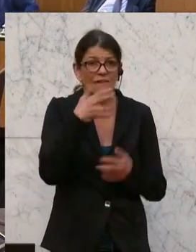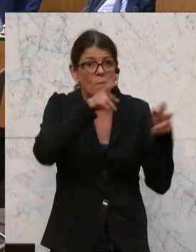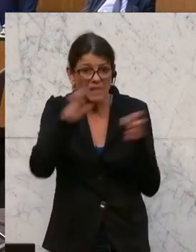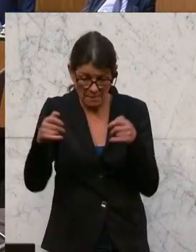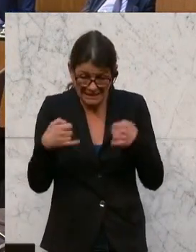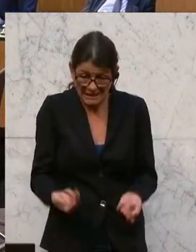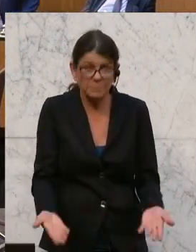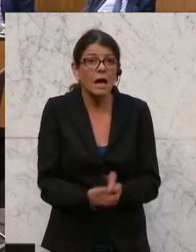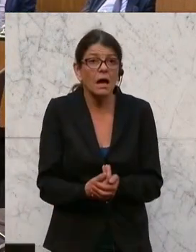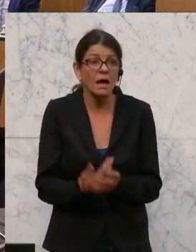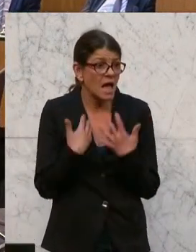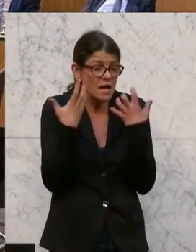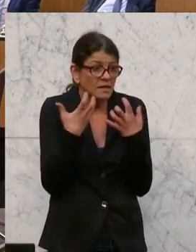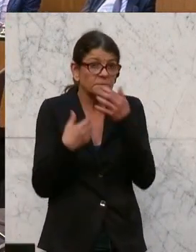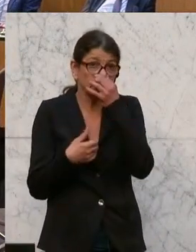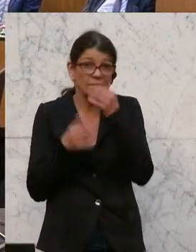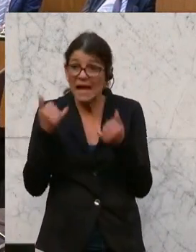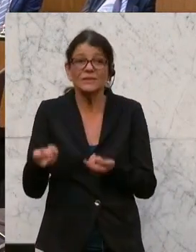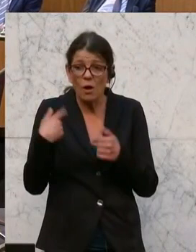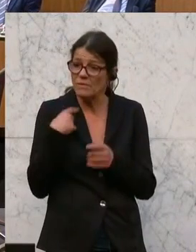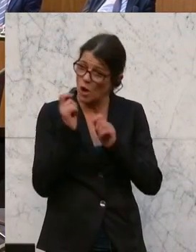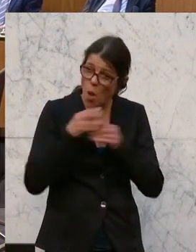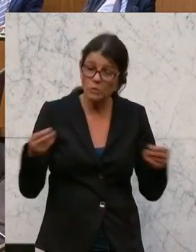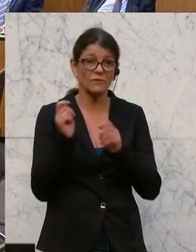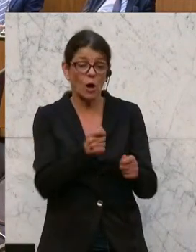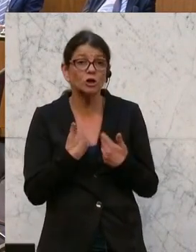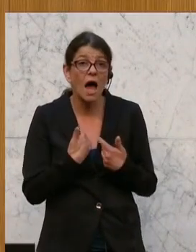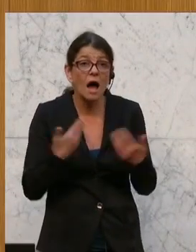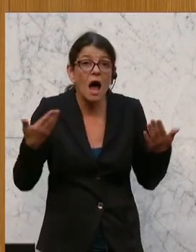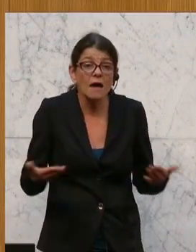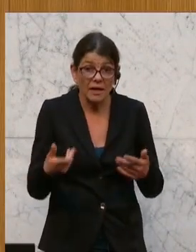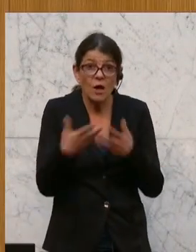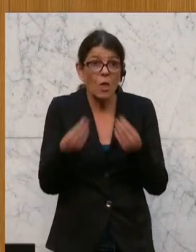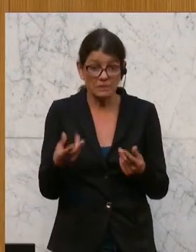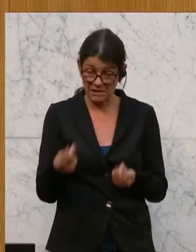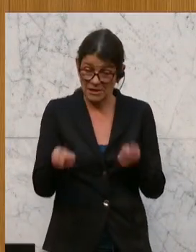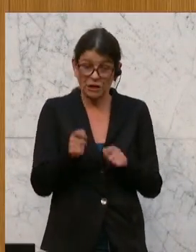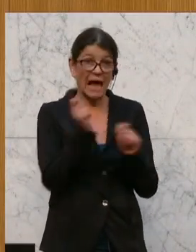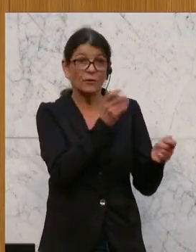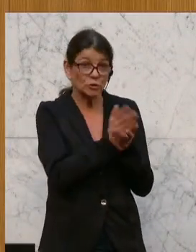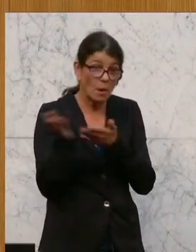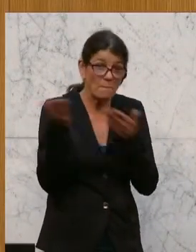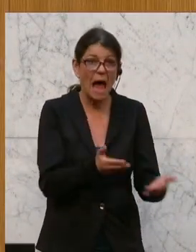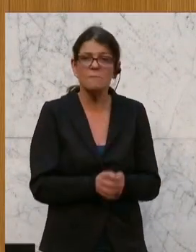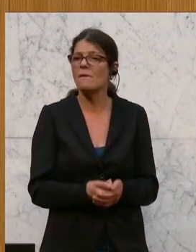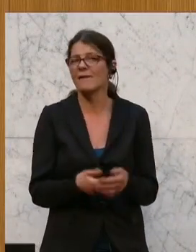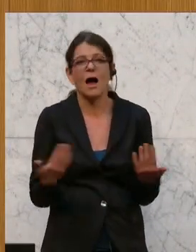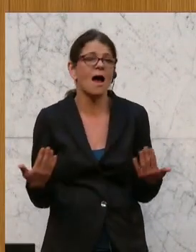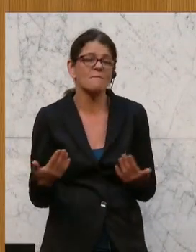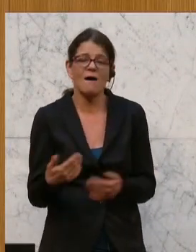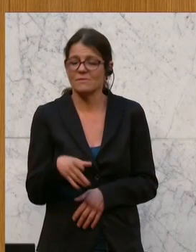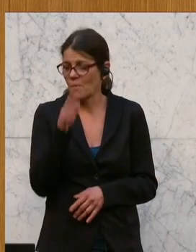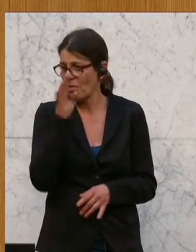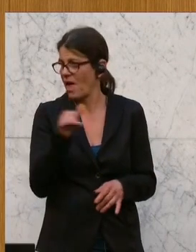da ist. Schlagen wir doch Lösungen vor. Und die Lösungen sind ja mit diesem Entschließungsantrag gekommen. Aber die nimmt man nicht zur